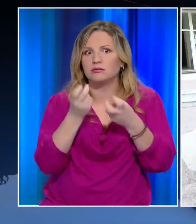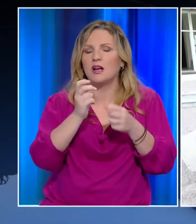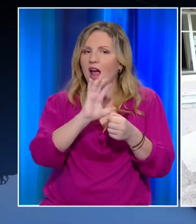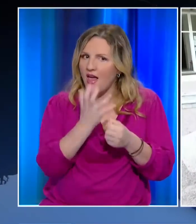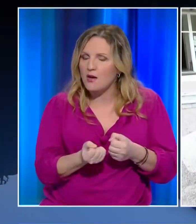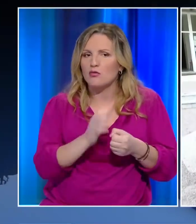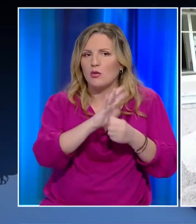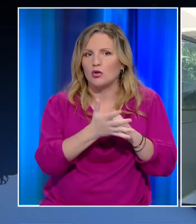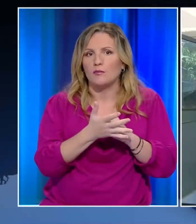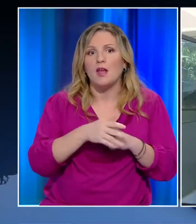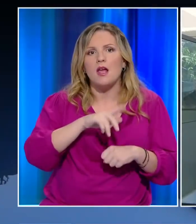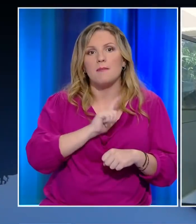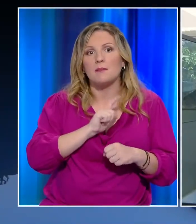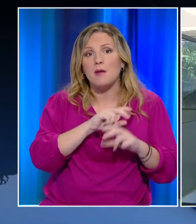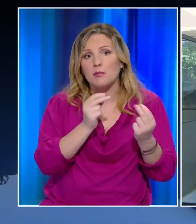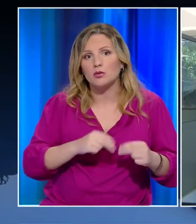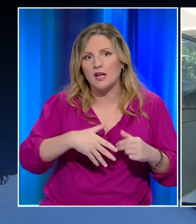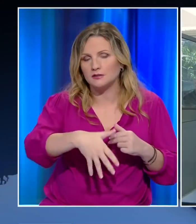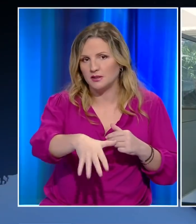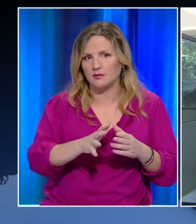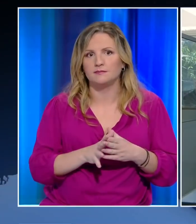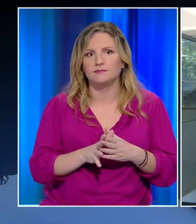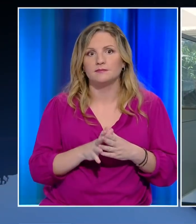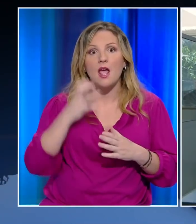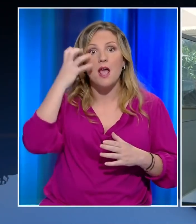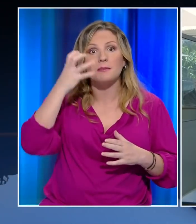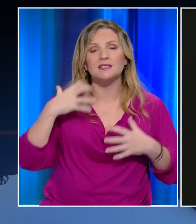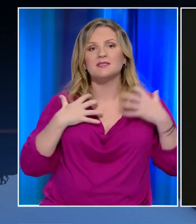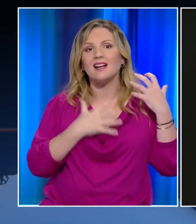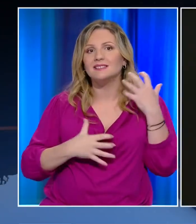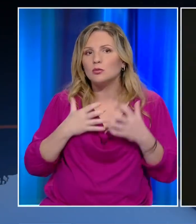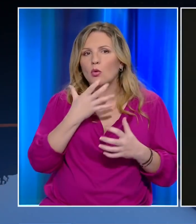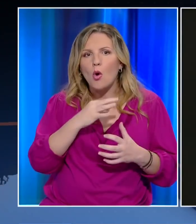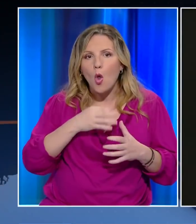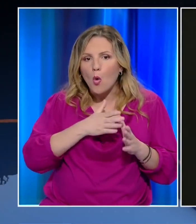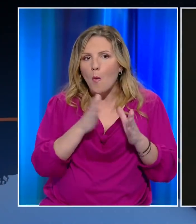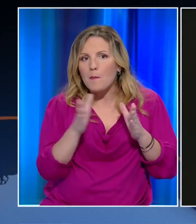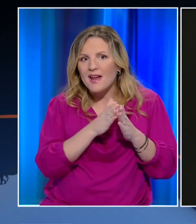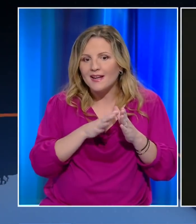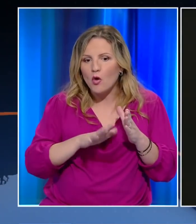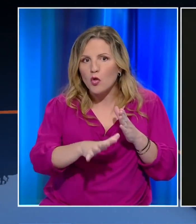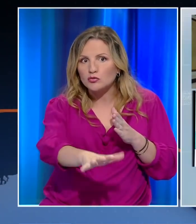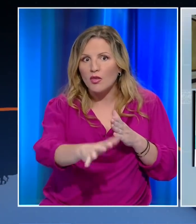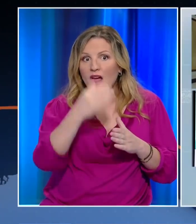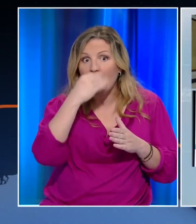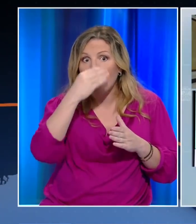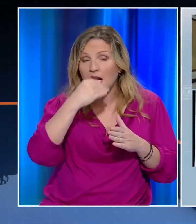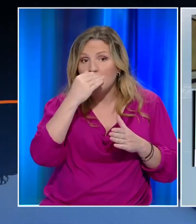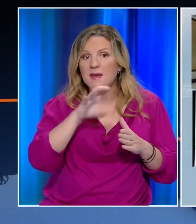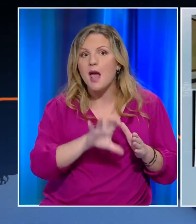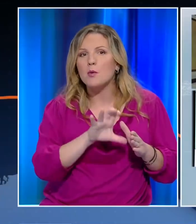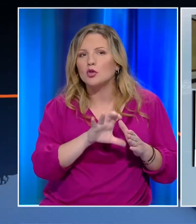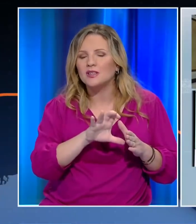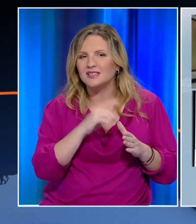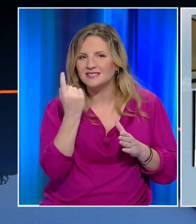αναμένονται νέα αποτελέσματα. Οι επιστήμονες ανησυχούν καθώς πλησιάζει η περίοδος της εποχικής γρήπης. Είναι μια